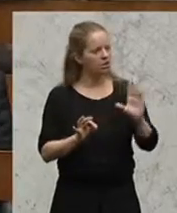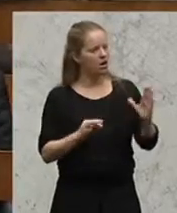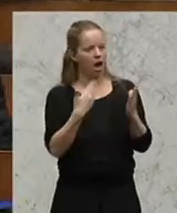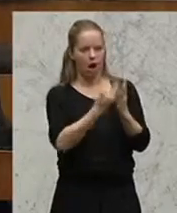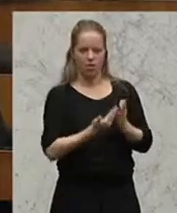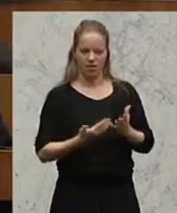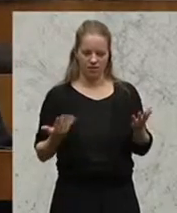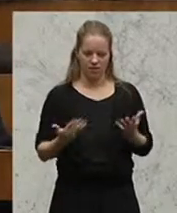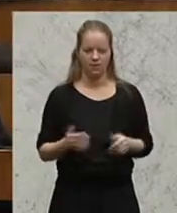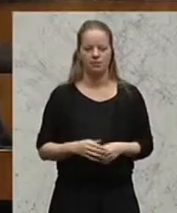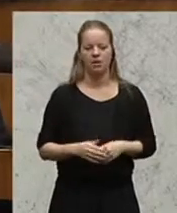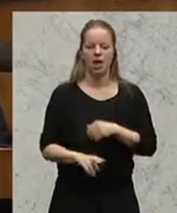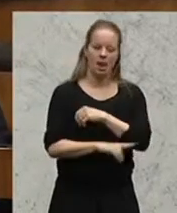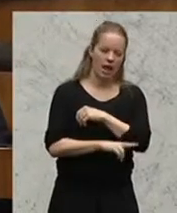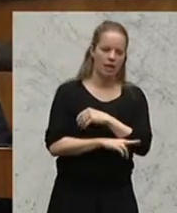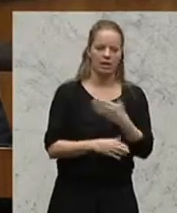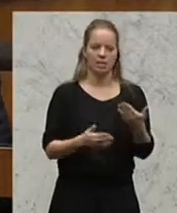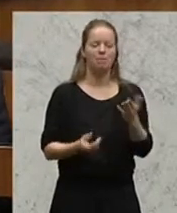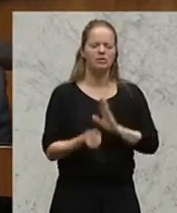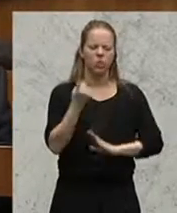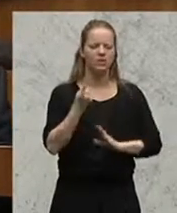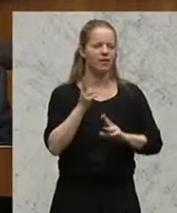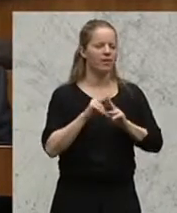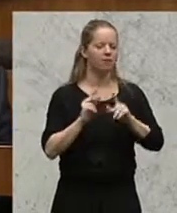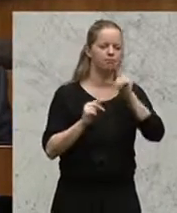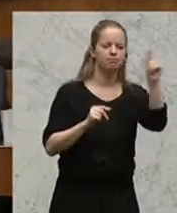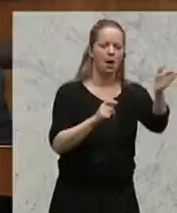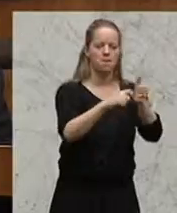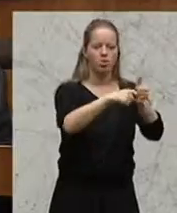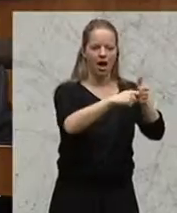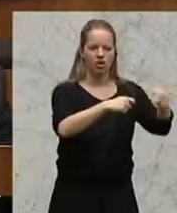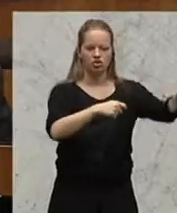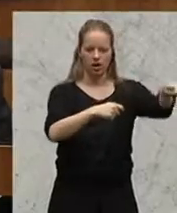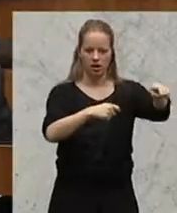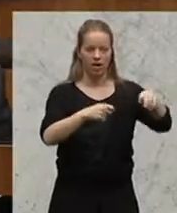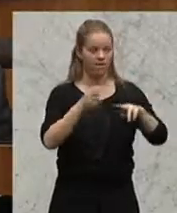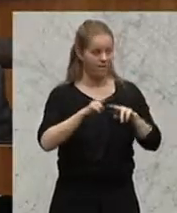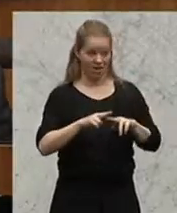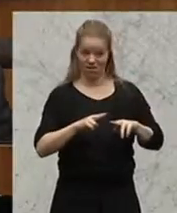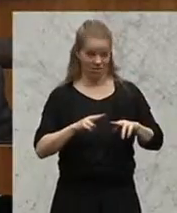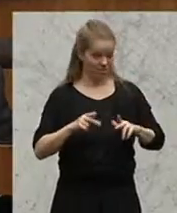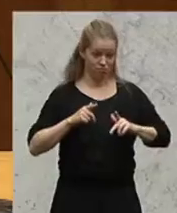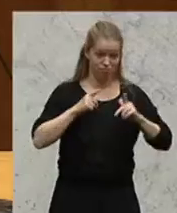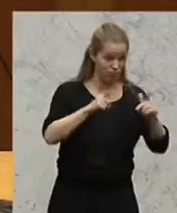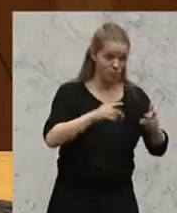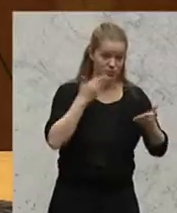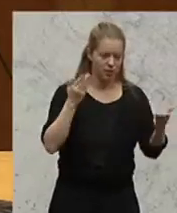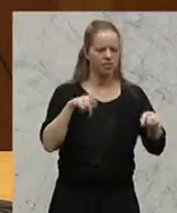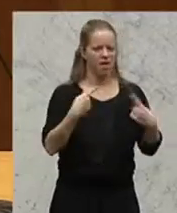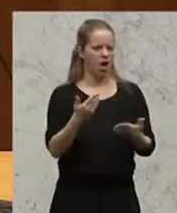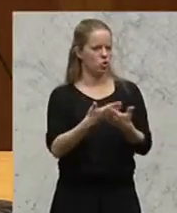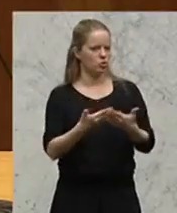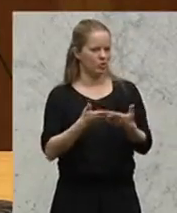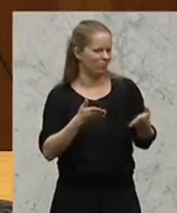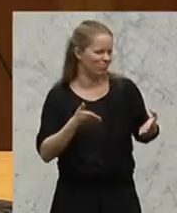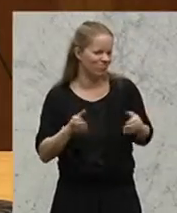ist, dass Lehrlinge, speziell auf Montage, sonst diese Ausbildung nicht machen können. Aber